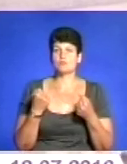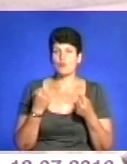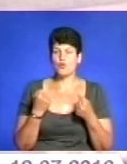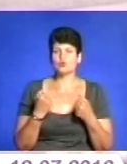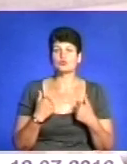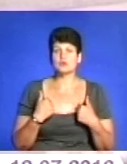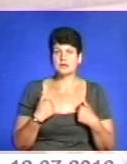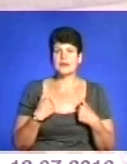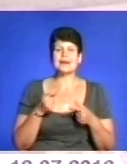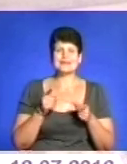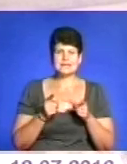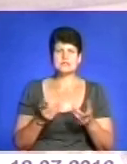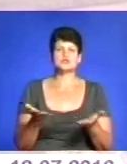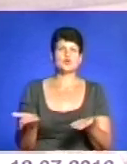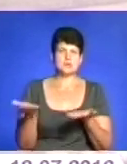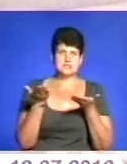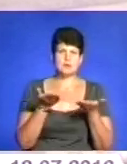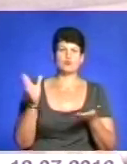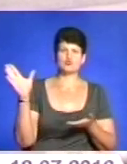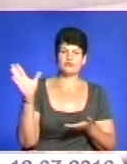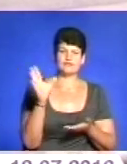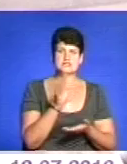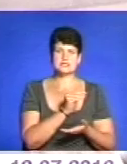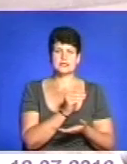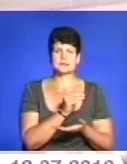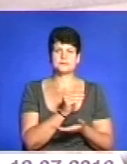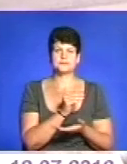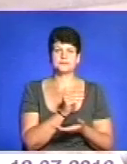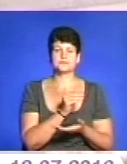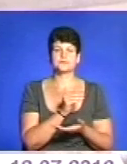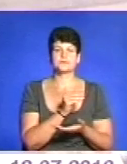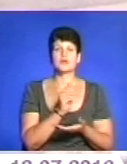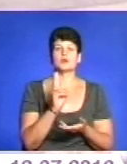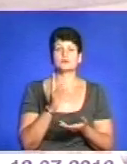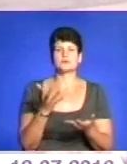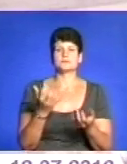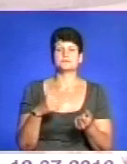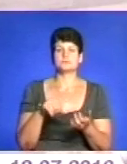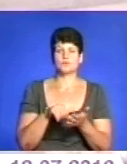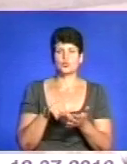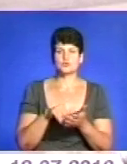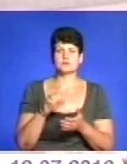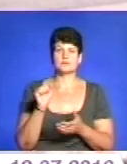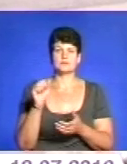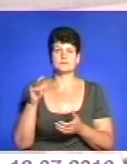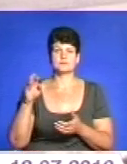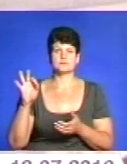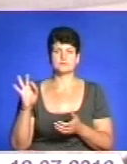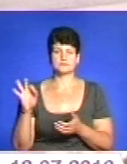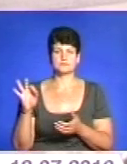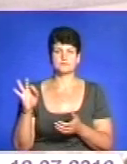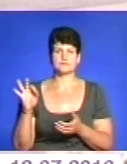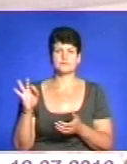дійсно запрошую всіх, які брали участь в антитерористичній операції,